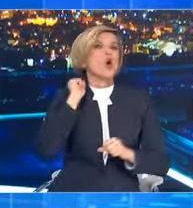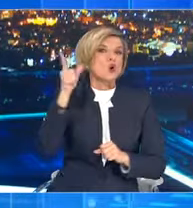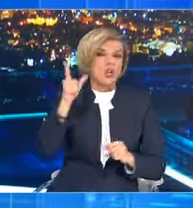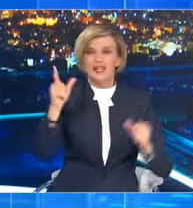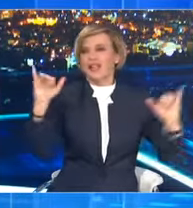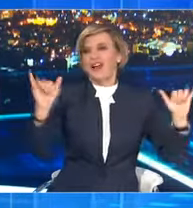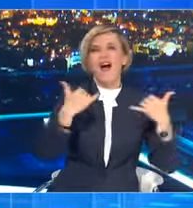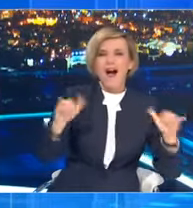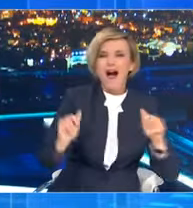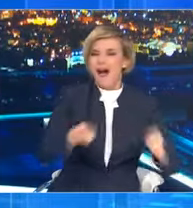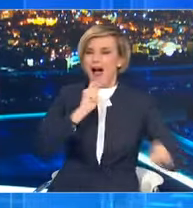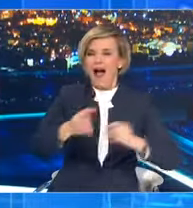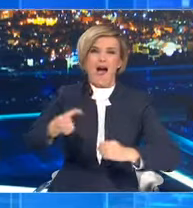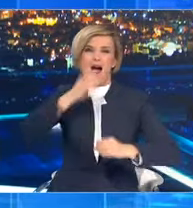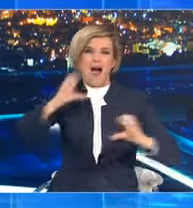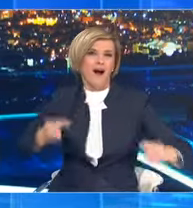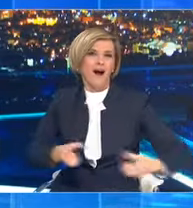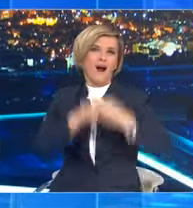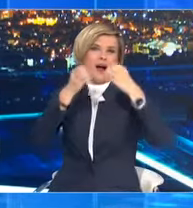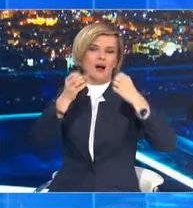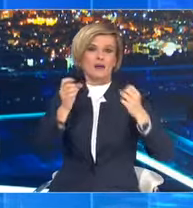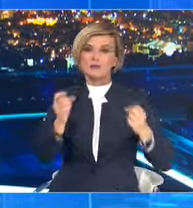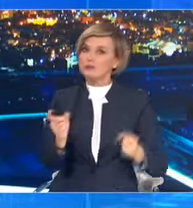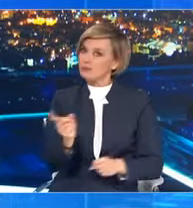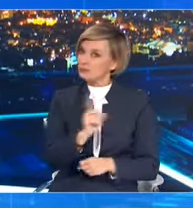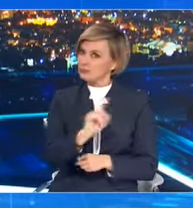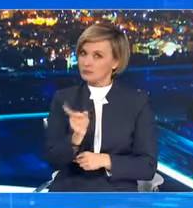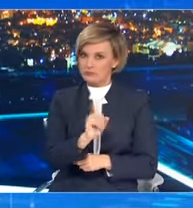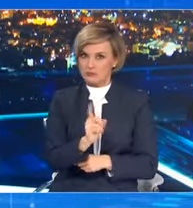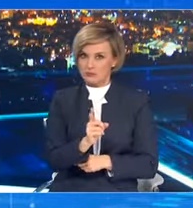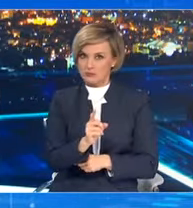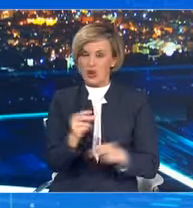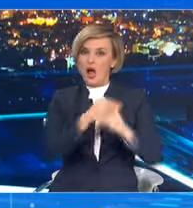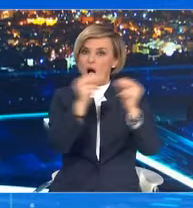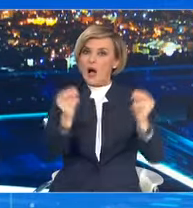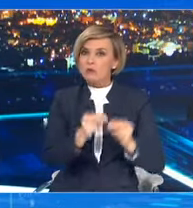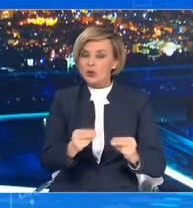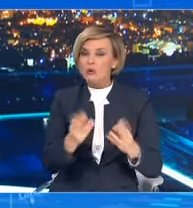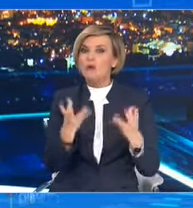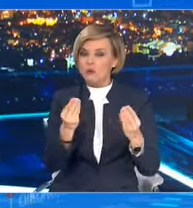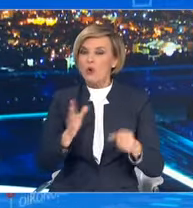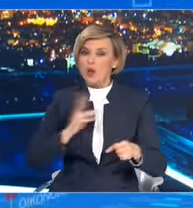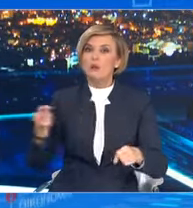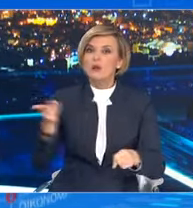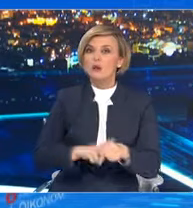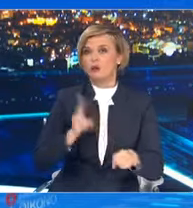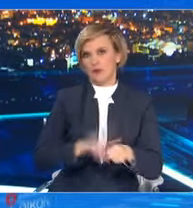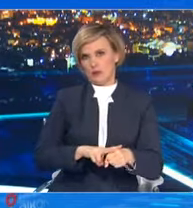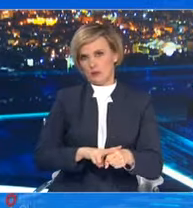γιορτινού ξεφαντώματος χωρίς μέτρα ας μην στείλουμε αγαπημένους μας ανθρώπους στο νοσοκομείο ας μην παίξουμε τις ζωές τους